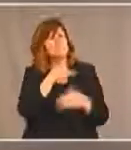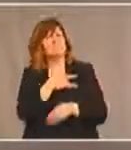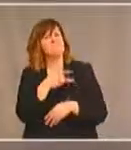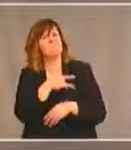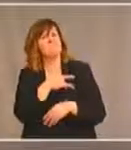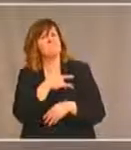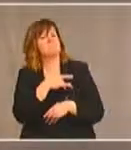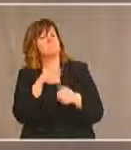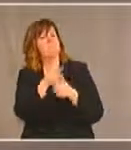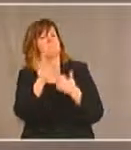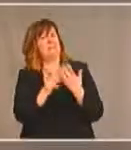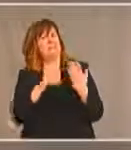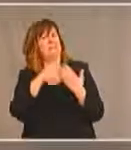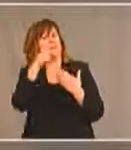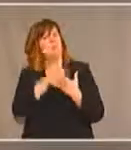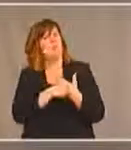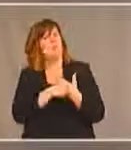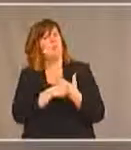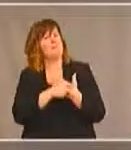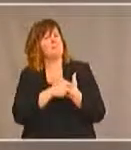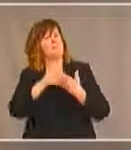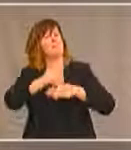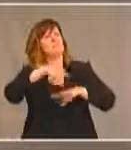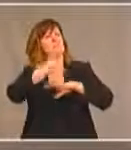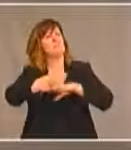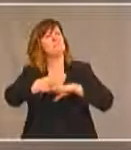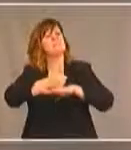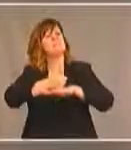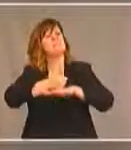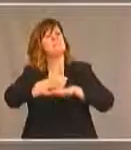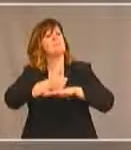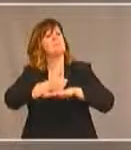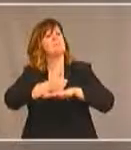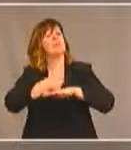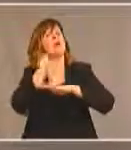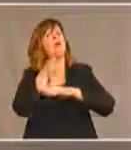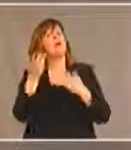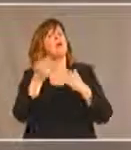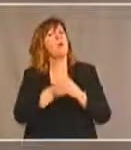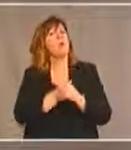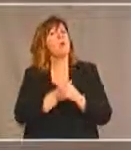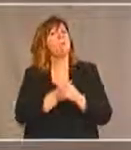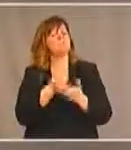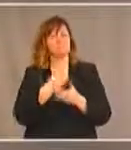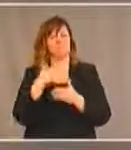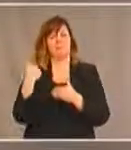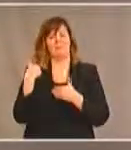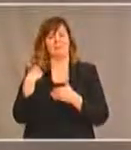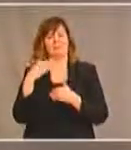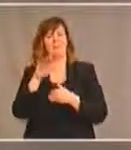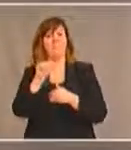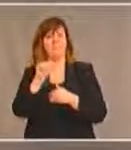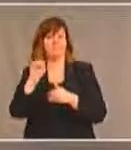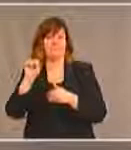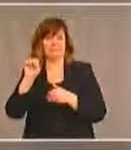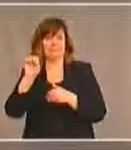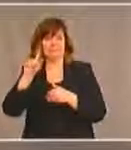critères du programme et sa mise en vigueur sur le terrain. En tant que responsable du programme ASSETS, nous sommes